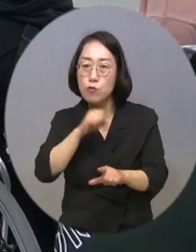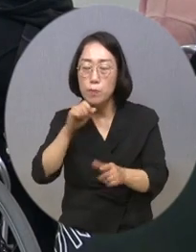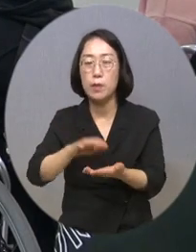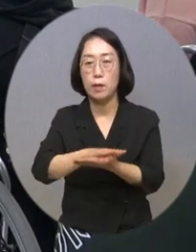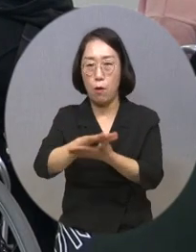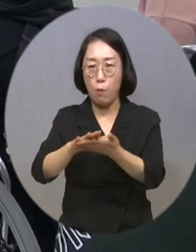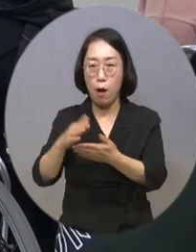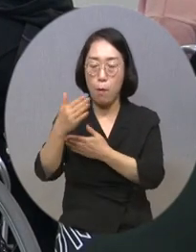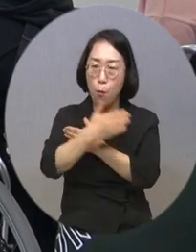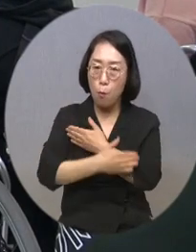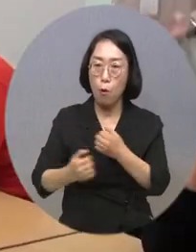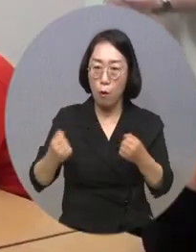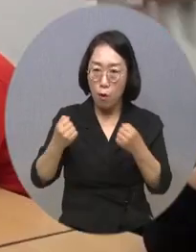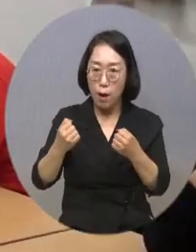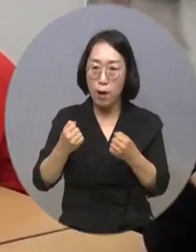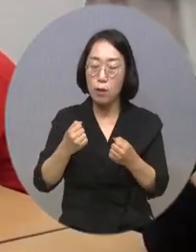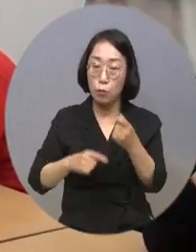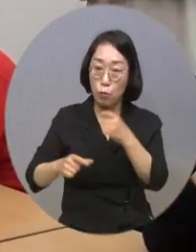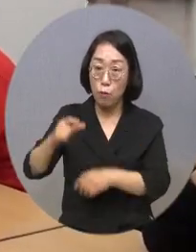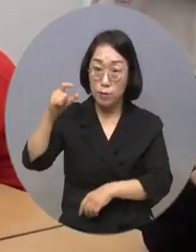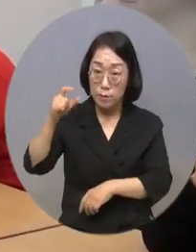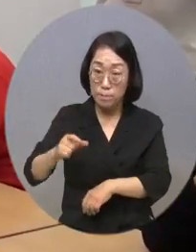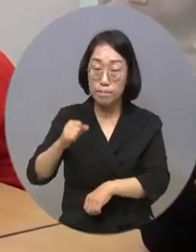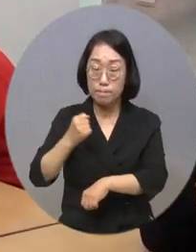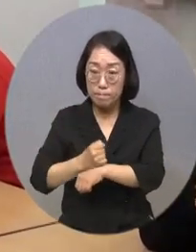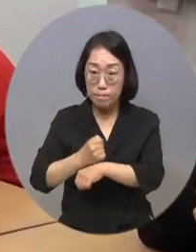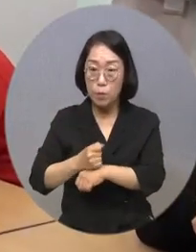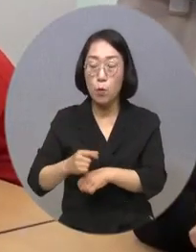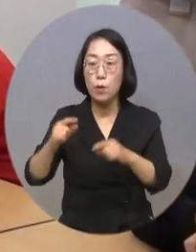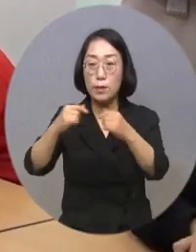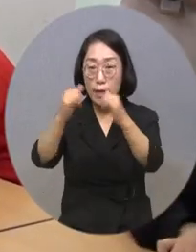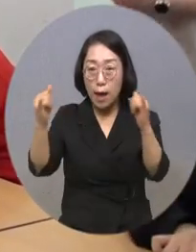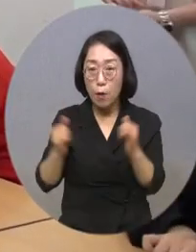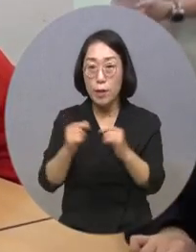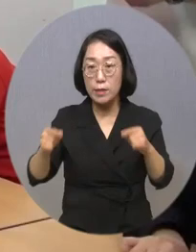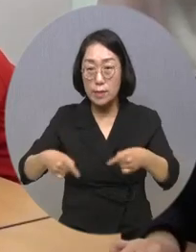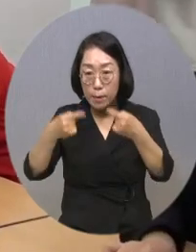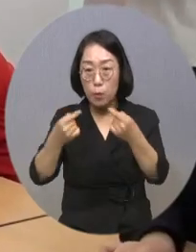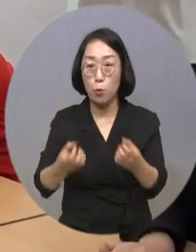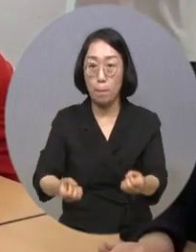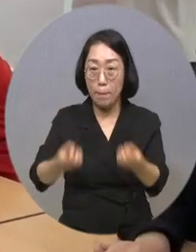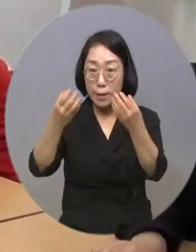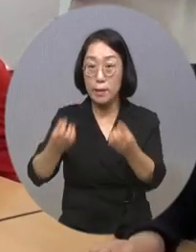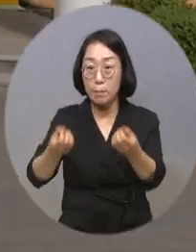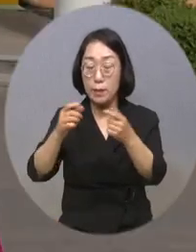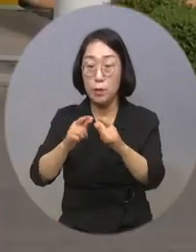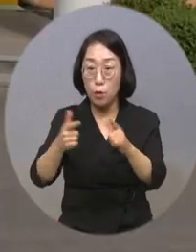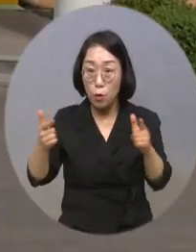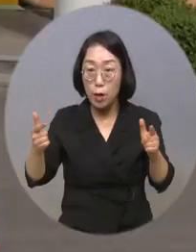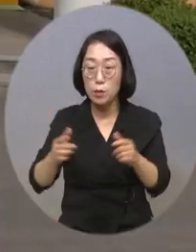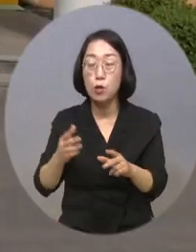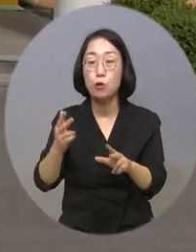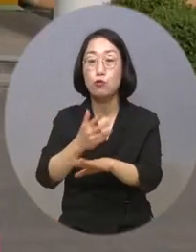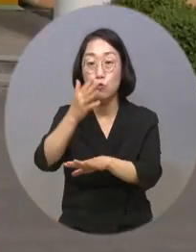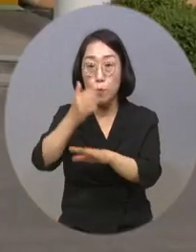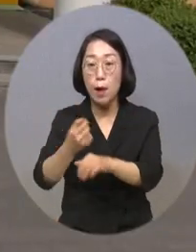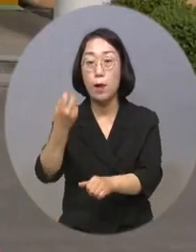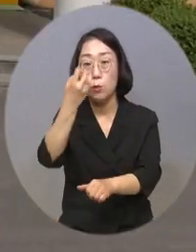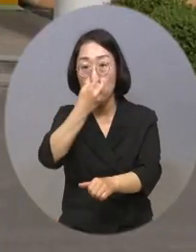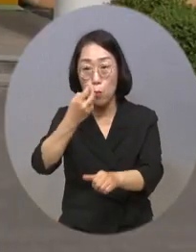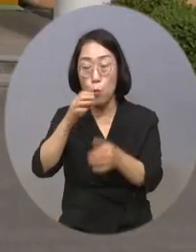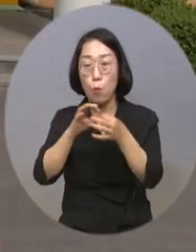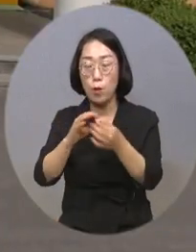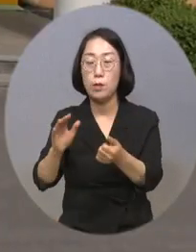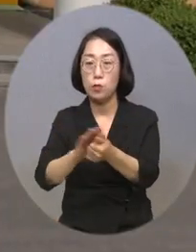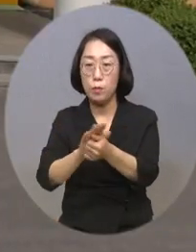건강증진, 교육활동, 사회참여활동, 생일파티 등 주말 돌봄 및 문화여가 영역과 관련한